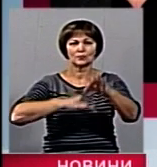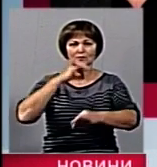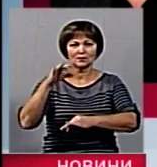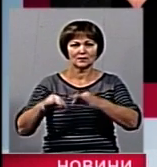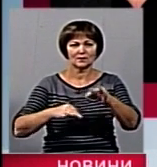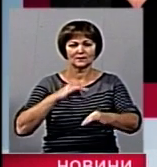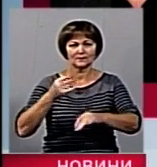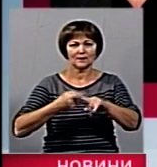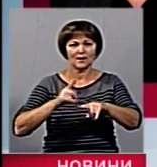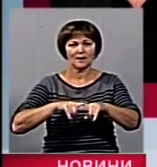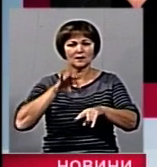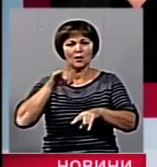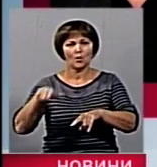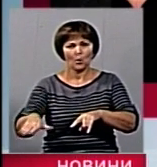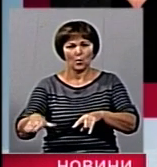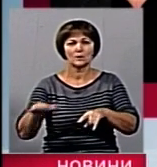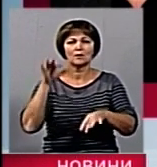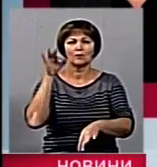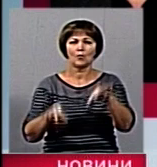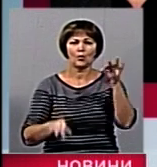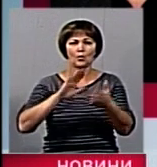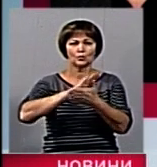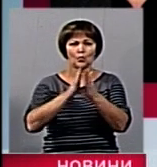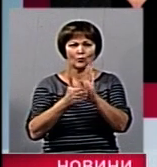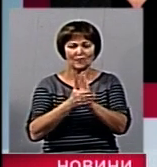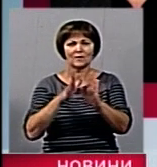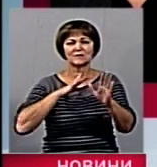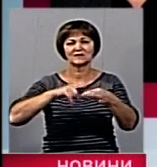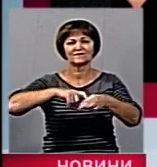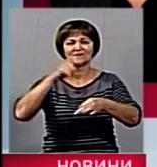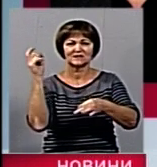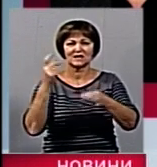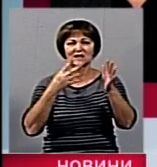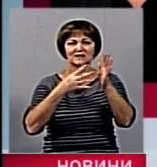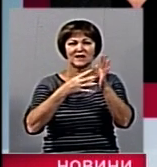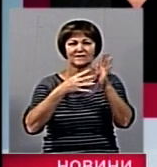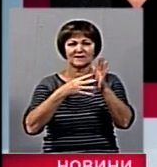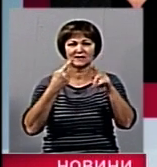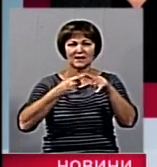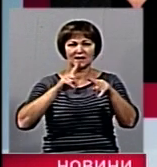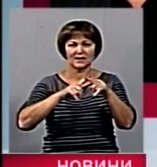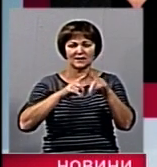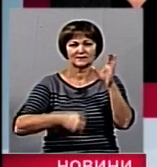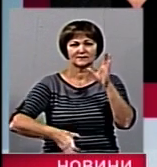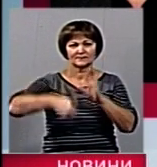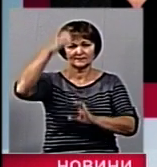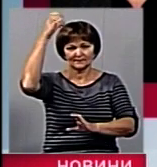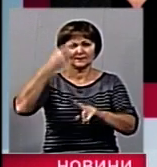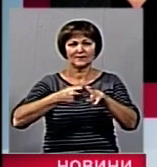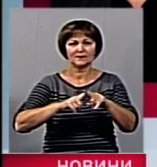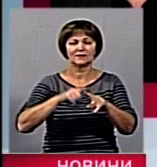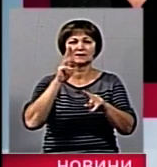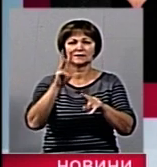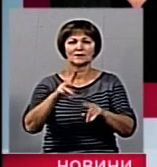вимогодних умов вимикалось 9 ліній 10 кіловольців, 133 ТП, 31